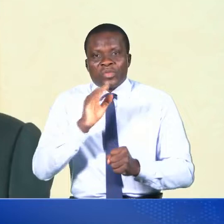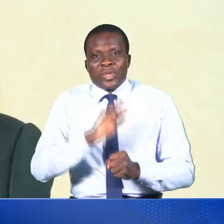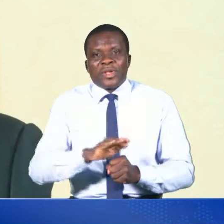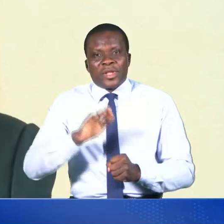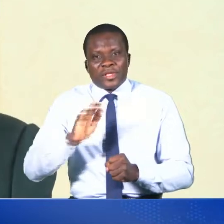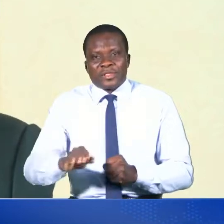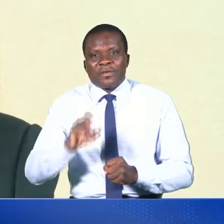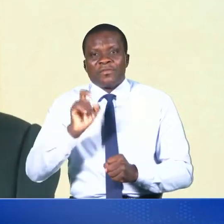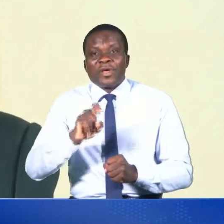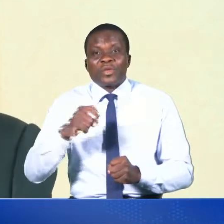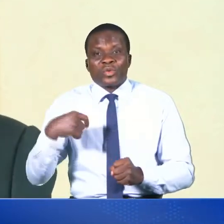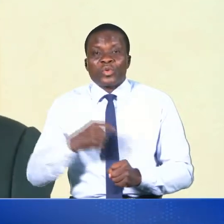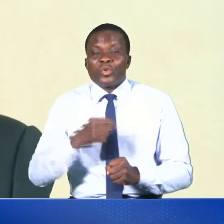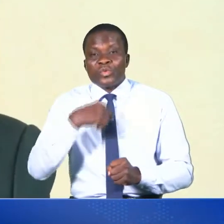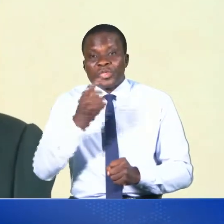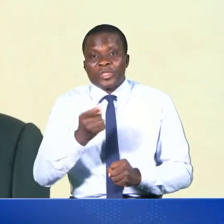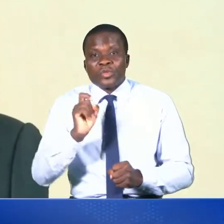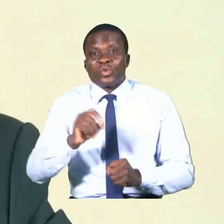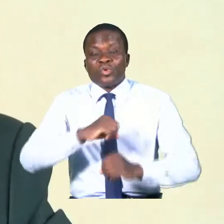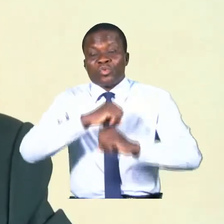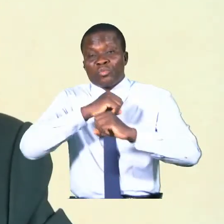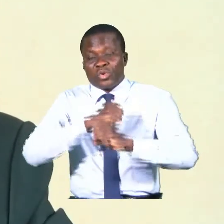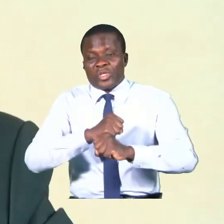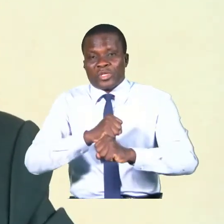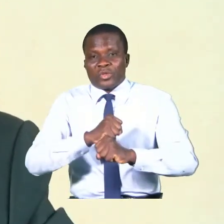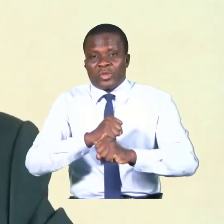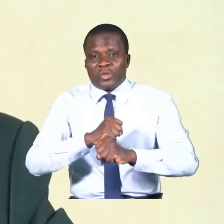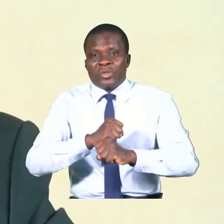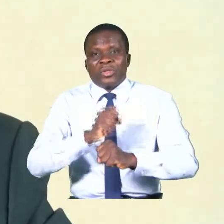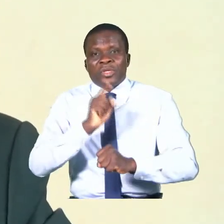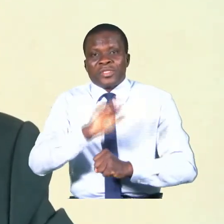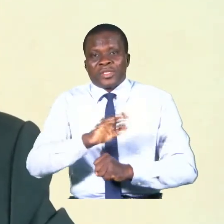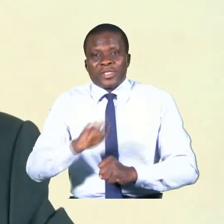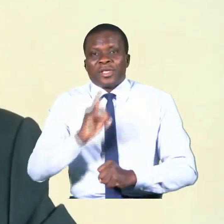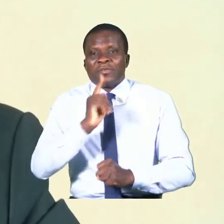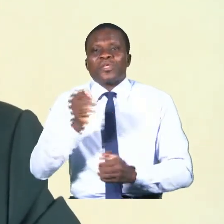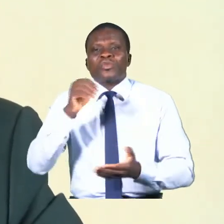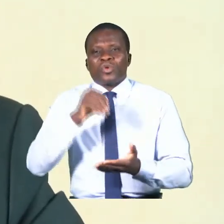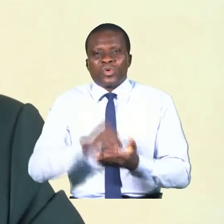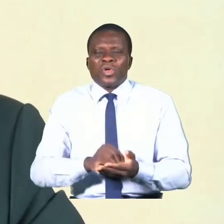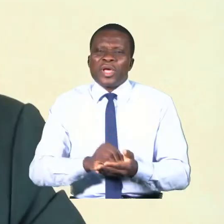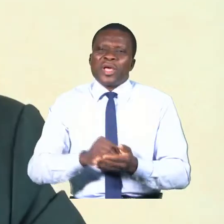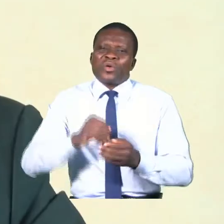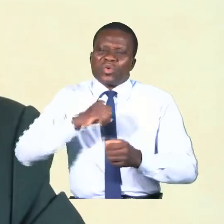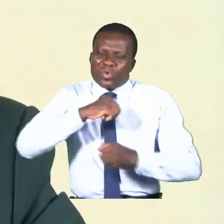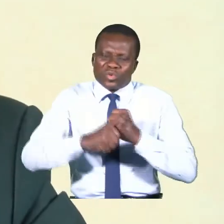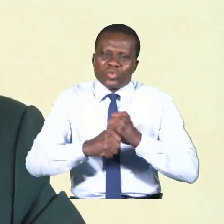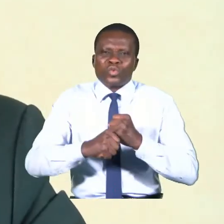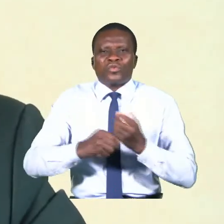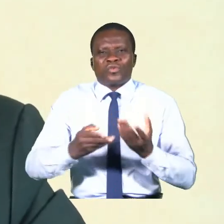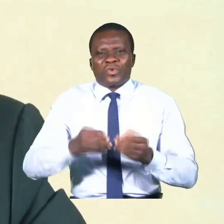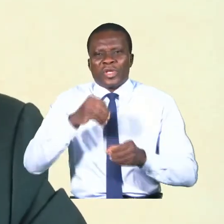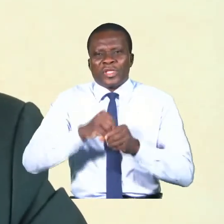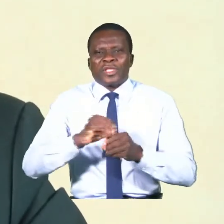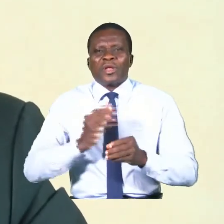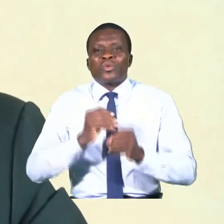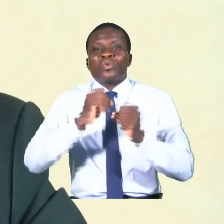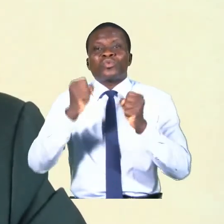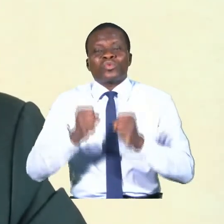que nous disons que nous les protégeons, ces enfants sont encore victimes de maltraitances dans nos structures.